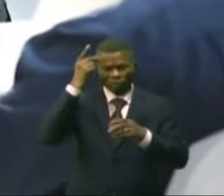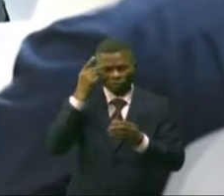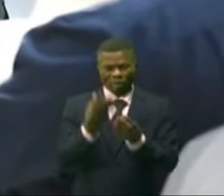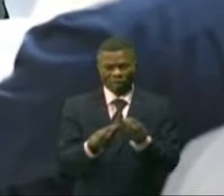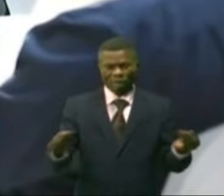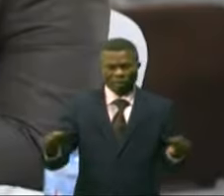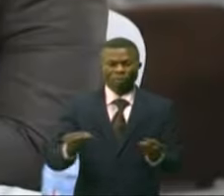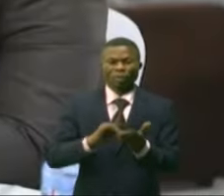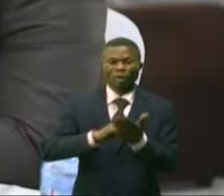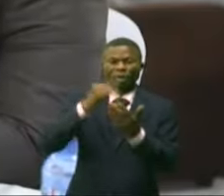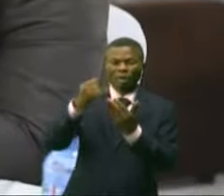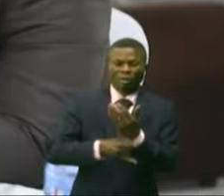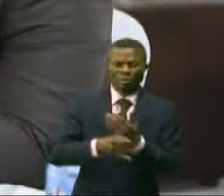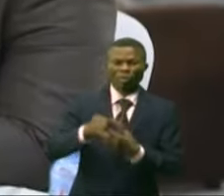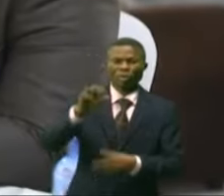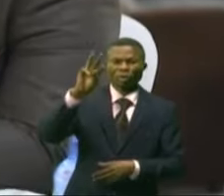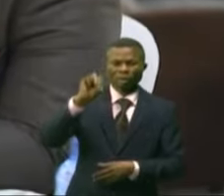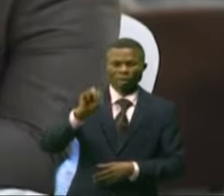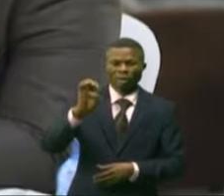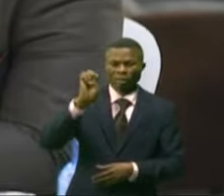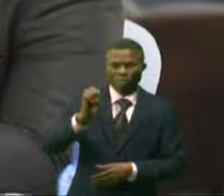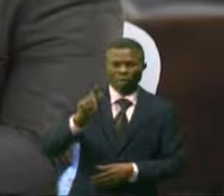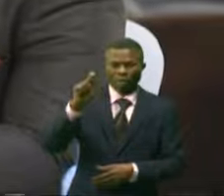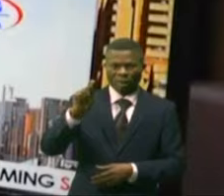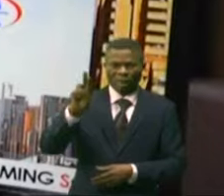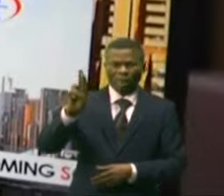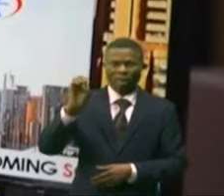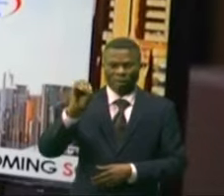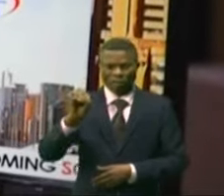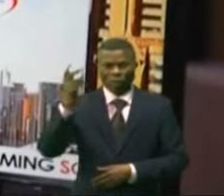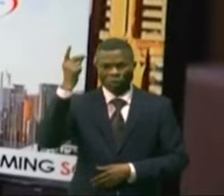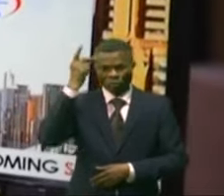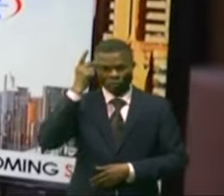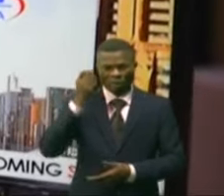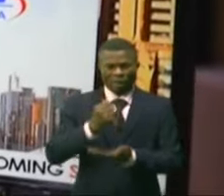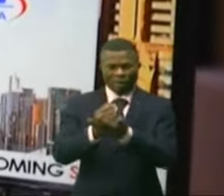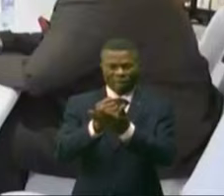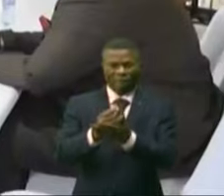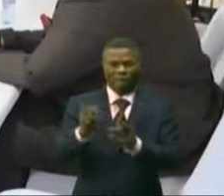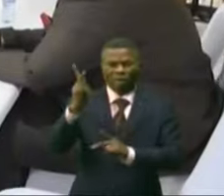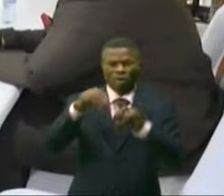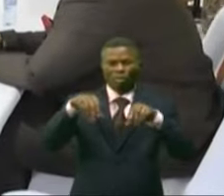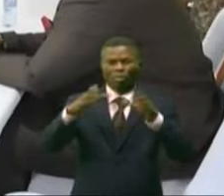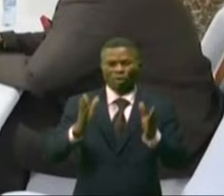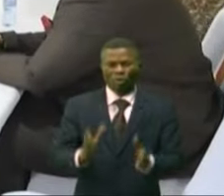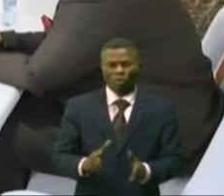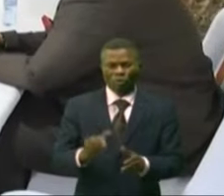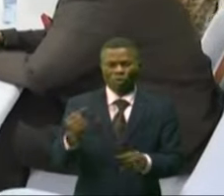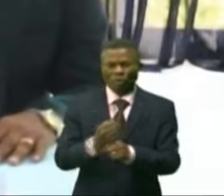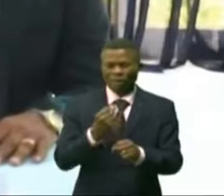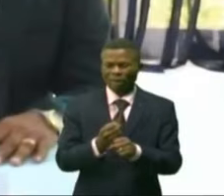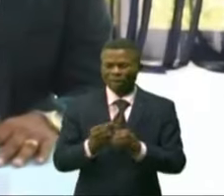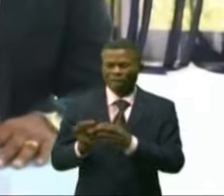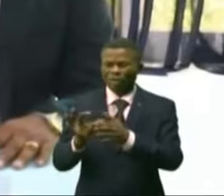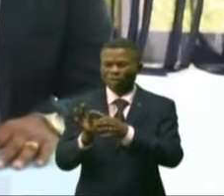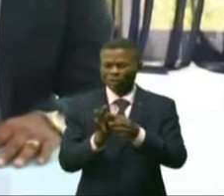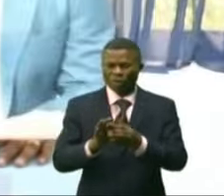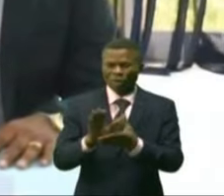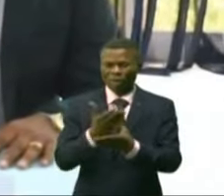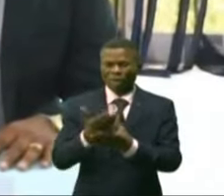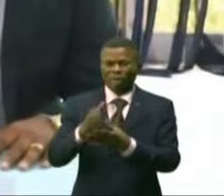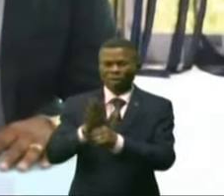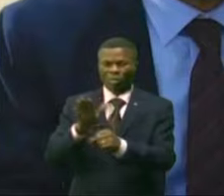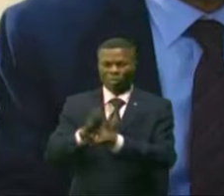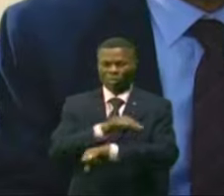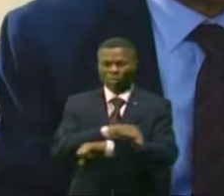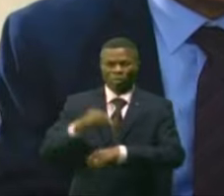à ceci. Ce projet rencontre la volonté du gouvernement congolais et nécessite un travail de coordination entre plusieurs